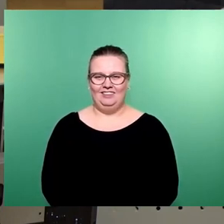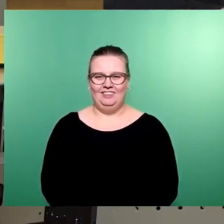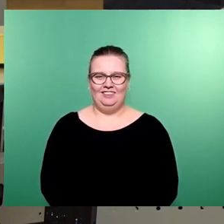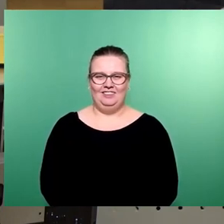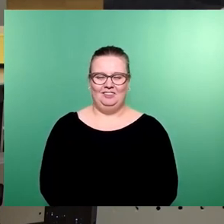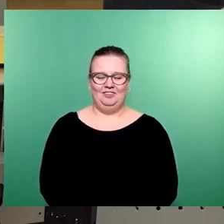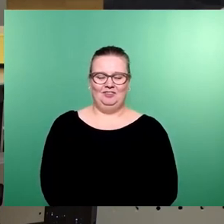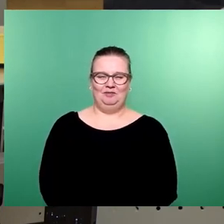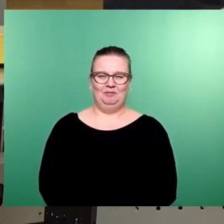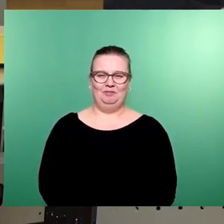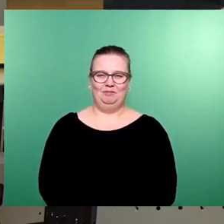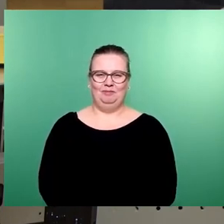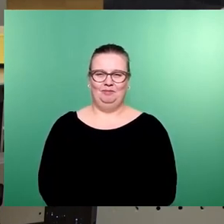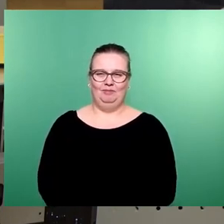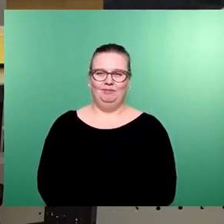Dr. Vogel.